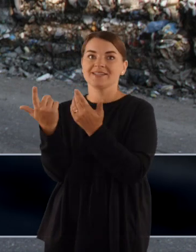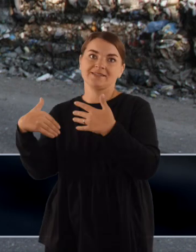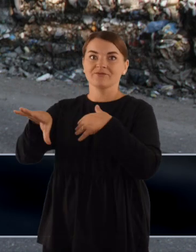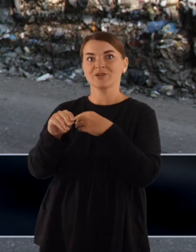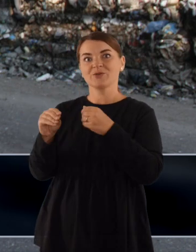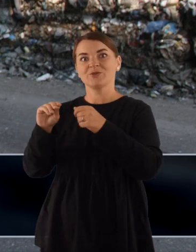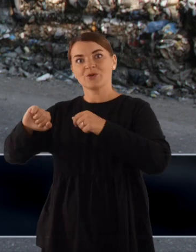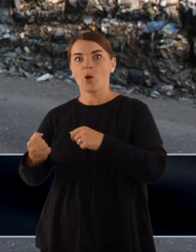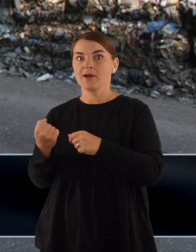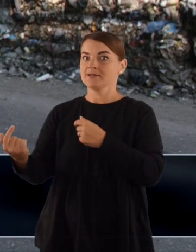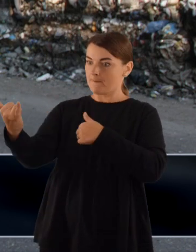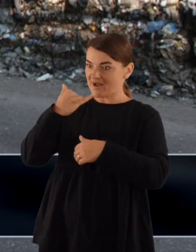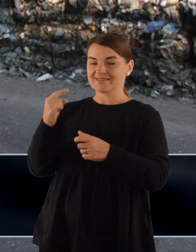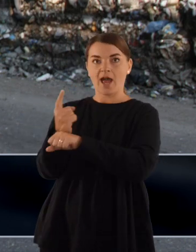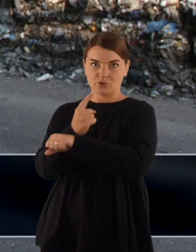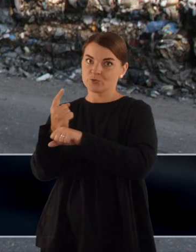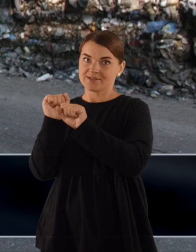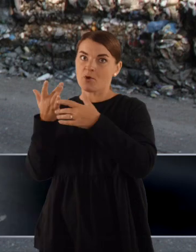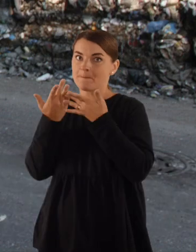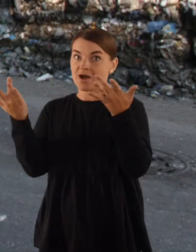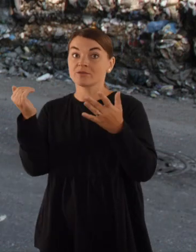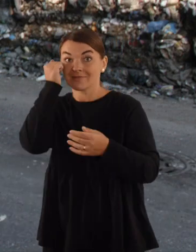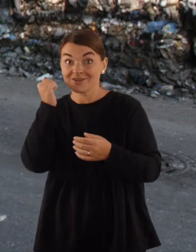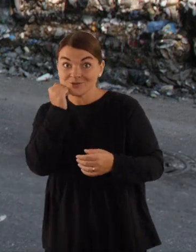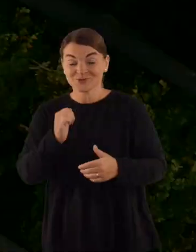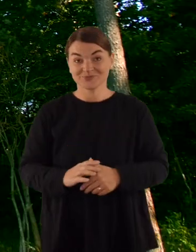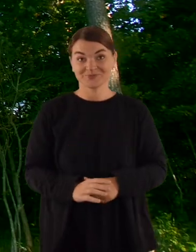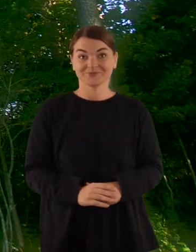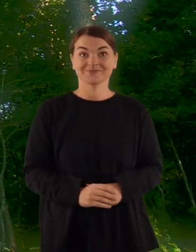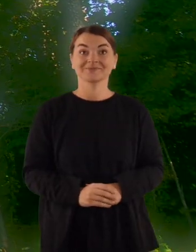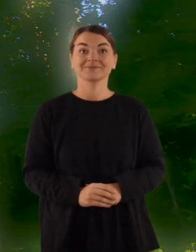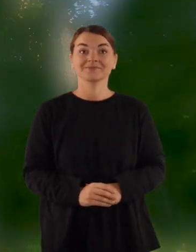priimsim ekskursiją, parodysim, kaip kas darom ir kaip kas lygsta. Tai dėkui labai.